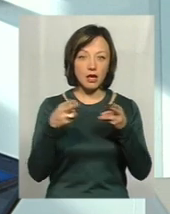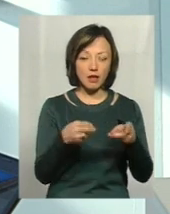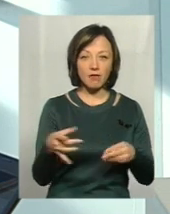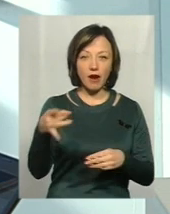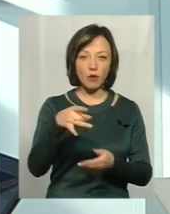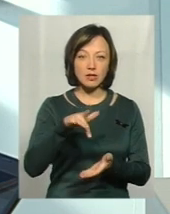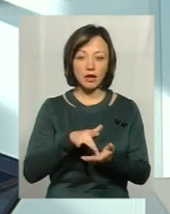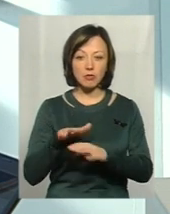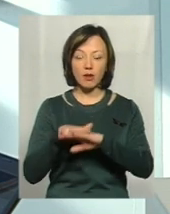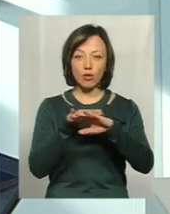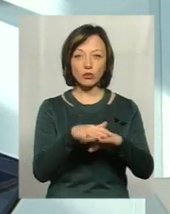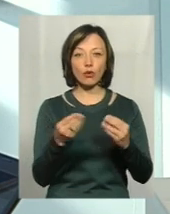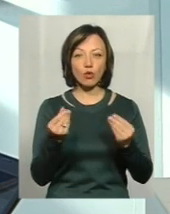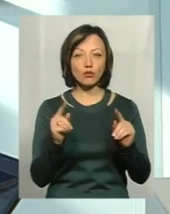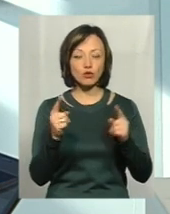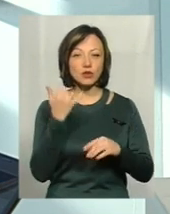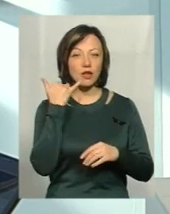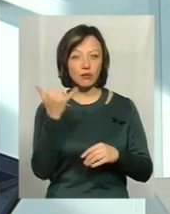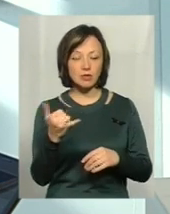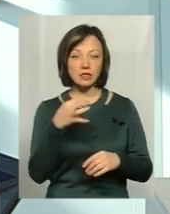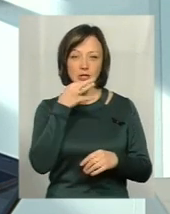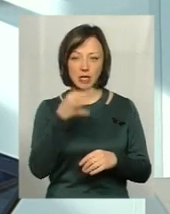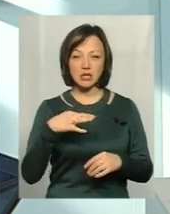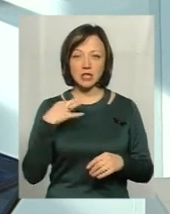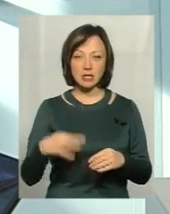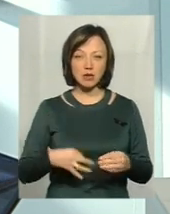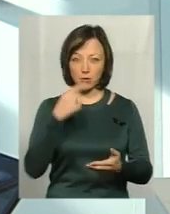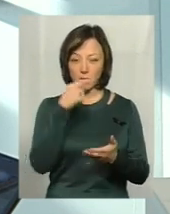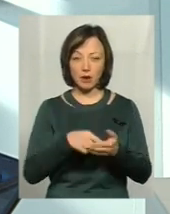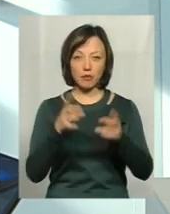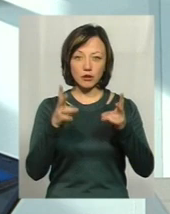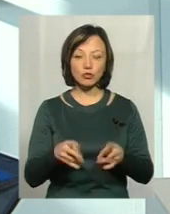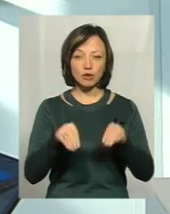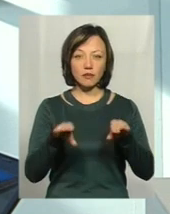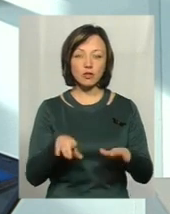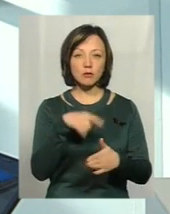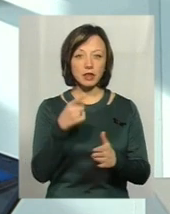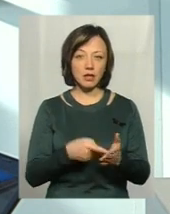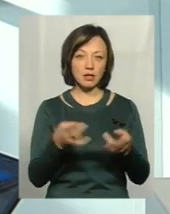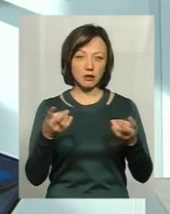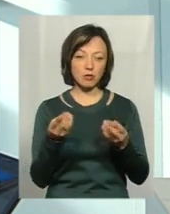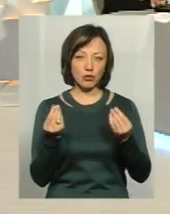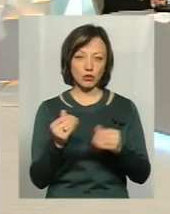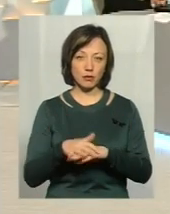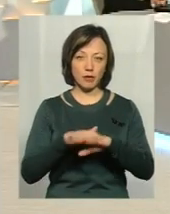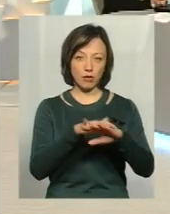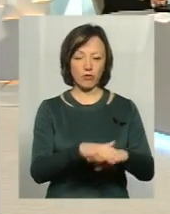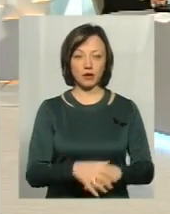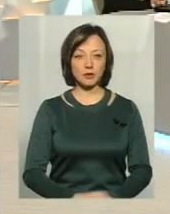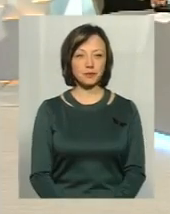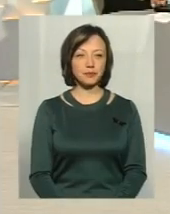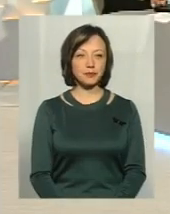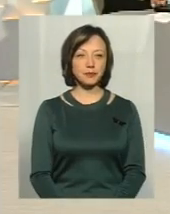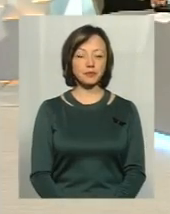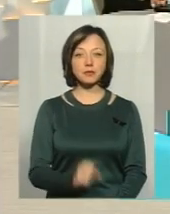райцентру, перераховувала кошти, тому що її зателефонували, сказали, що її син потрапив в біду, щоб вирішити питання, потрібно було перерахувати